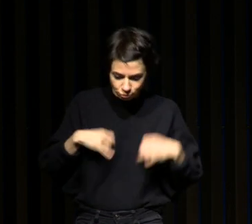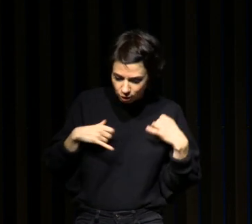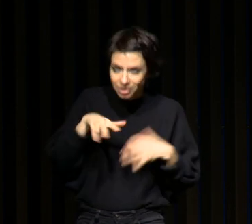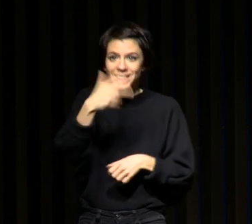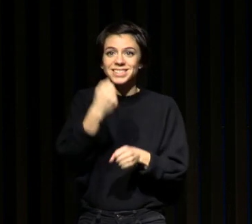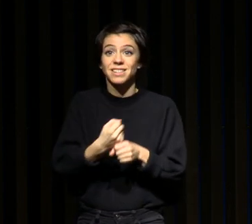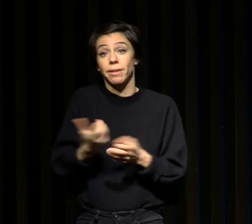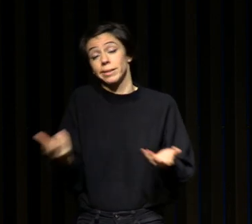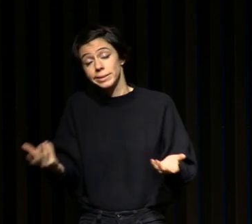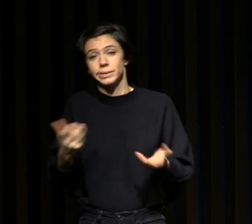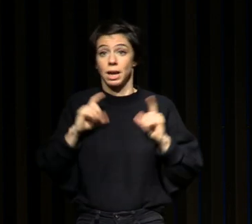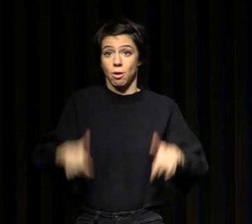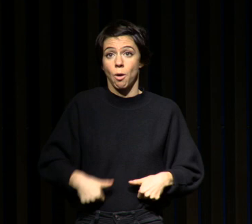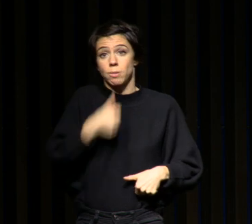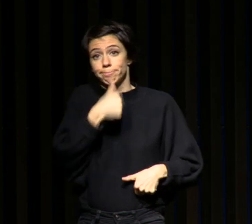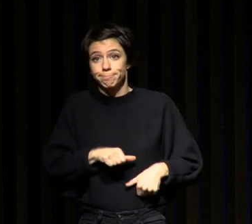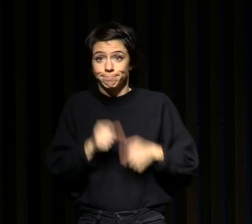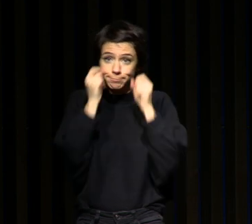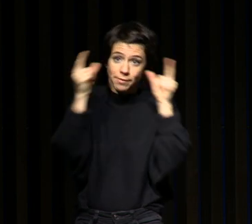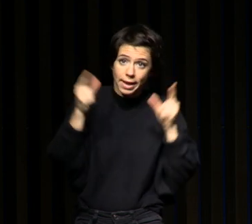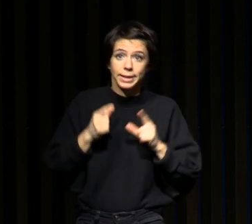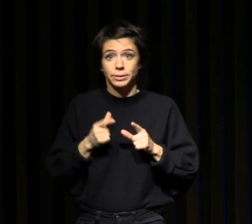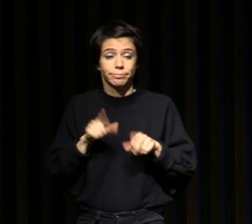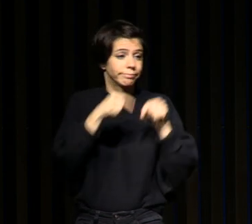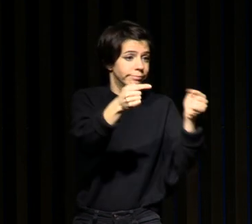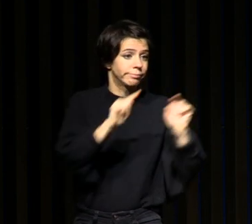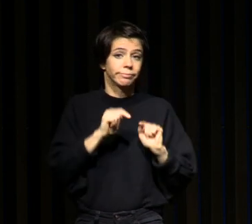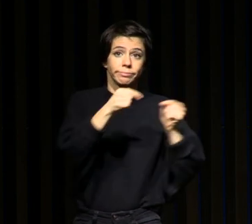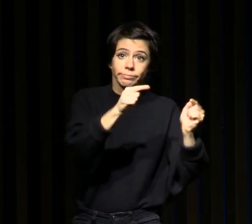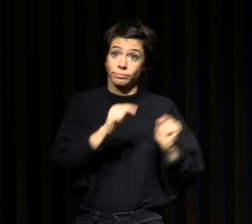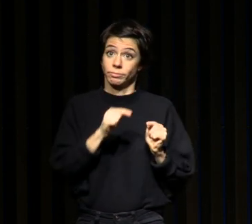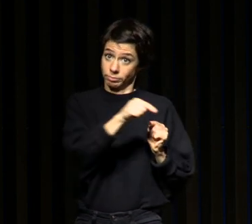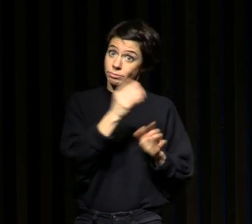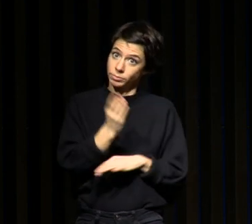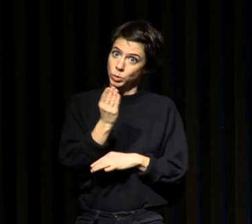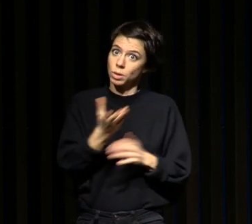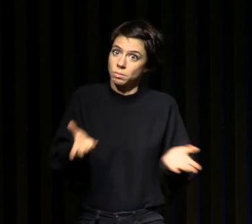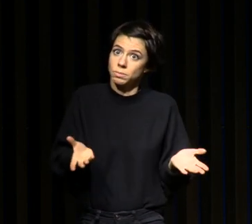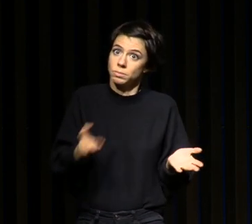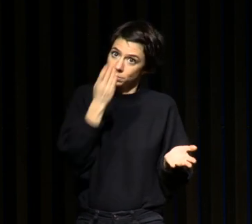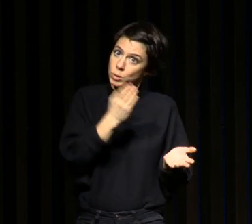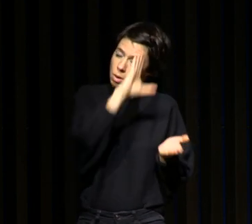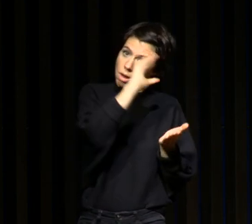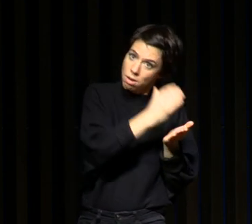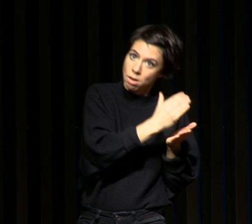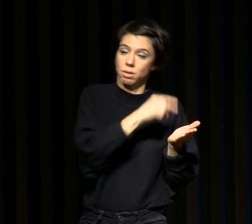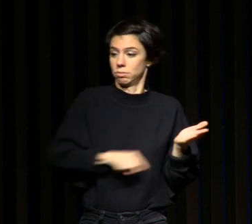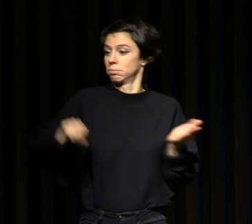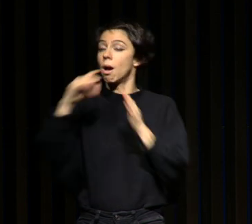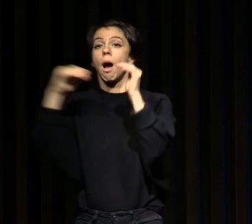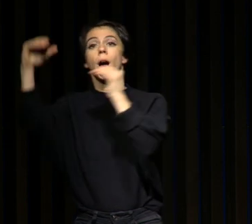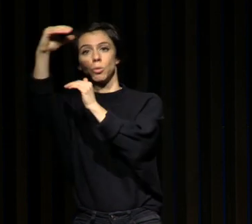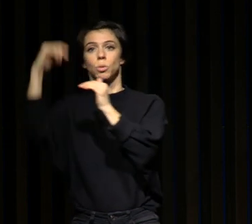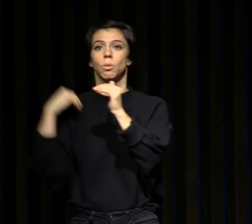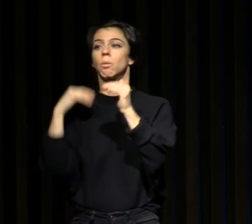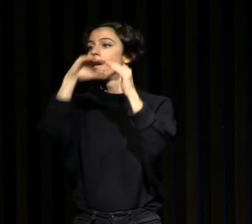'école, donc à se lever, à travailler, avec des besoins extrêmement importants par rapport à un adulte qui est déjà sur une fourchette